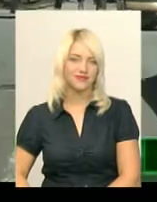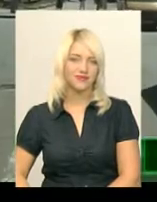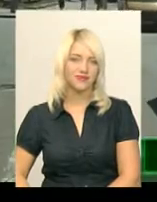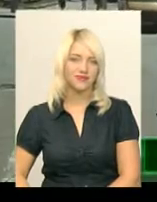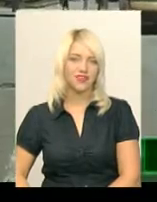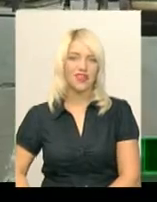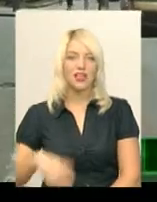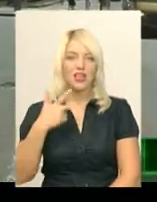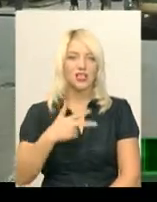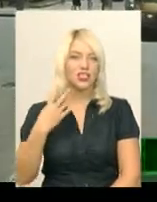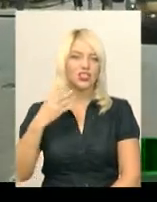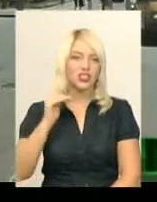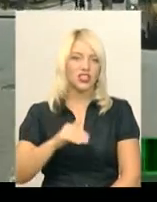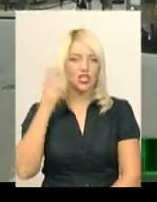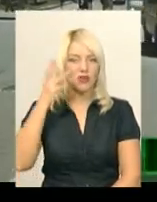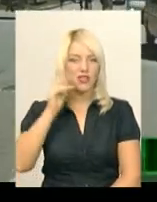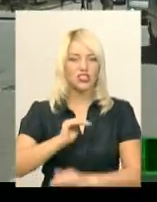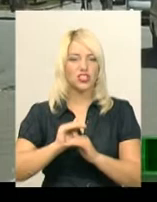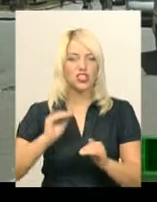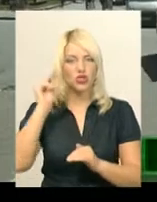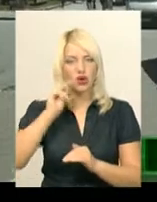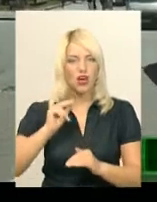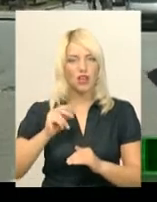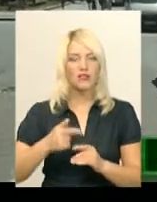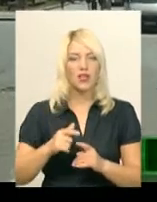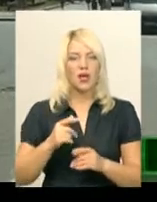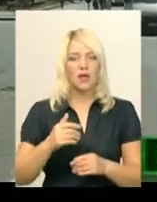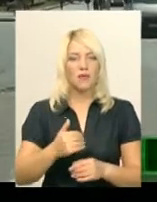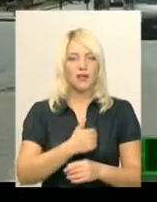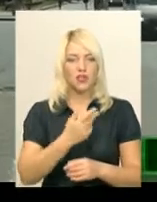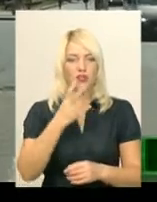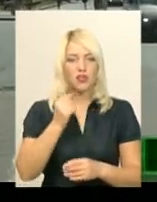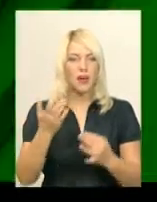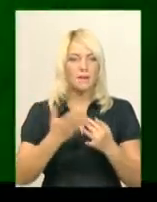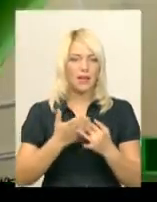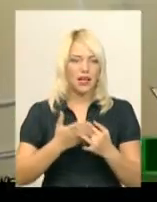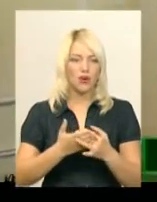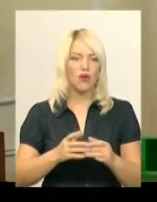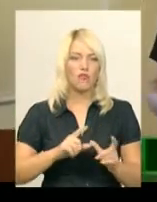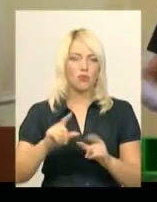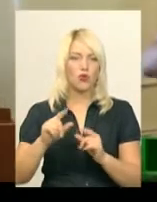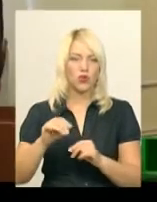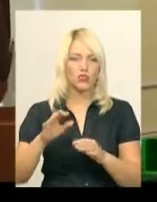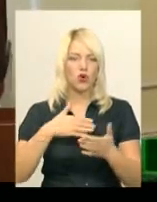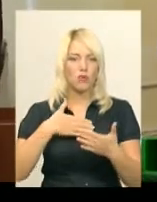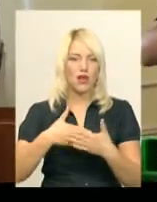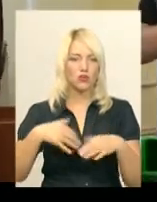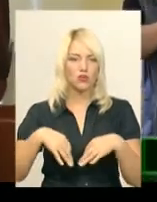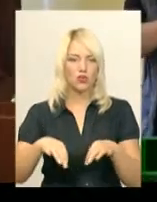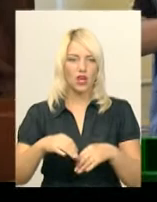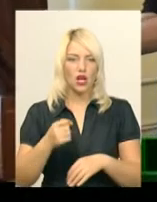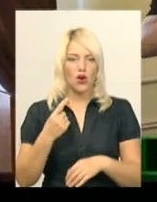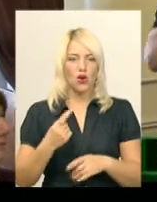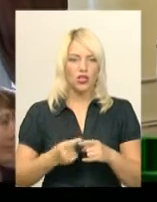34 тисячі хмельницьких школярів претендують на пільговий проїзд у громадському транспорті. 11 військових жителів